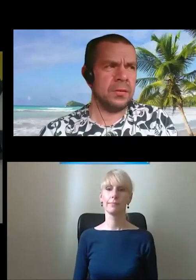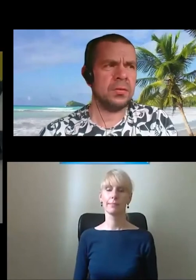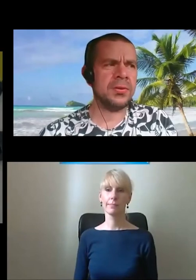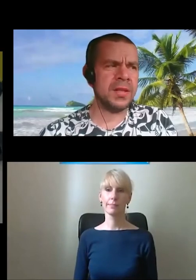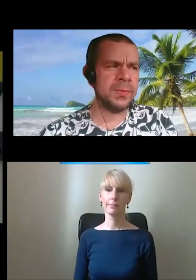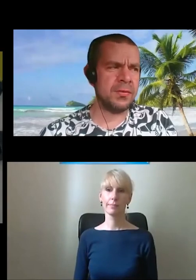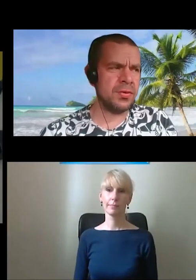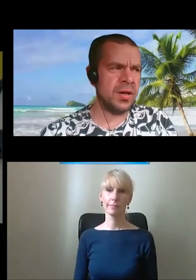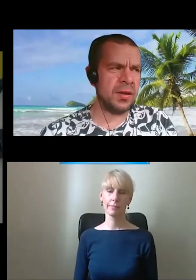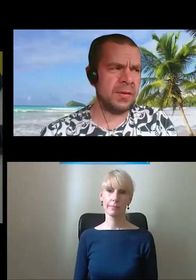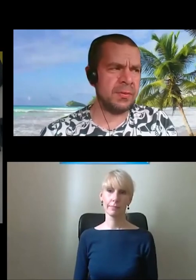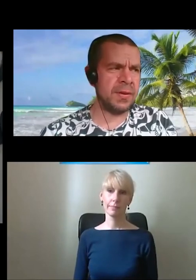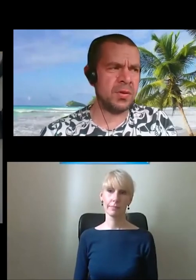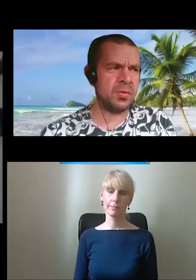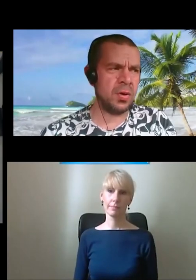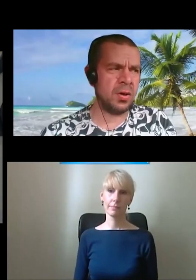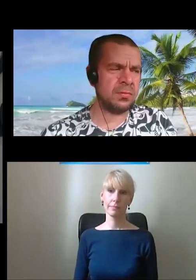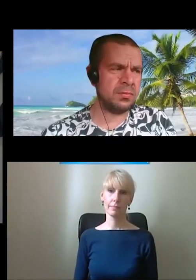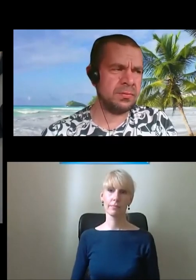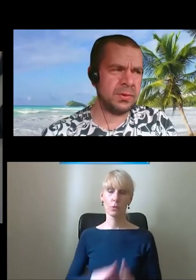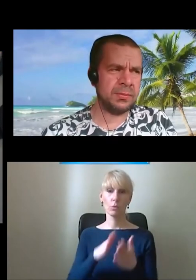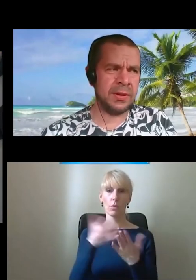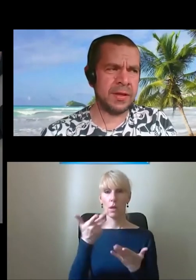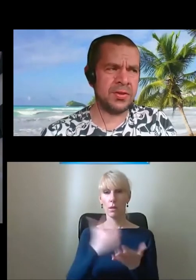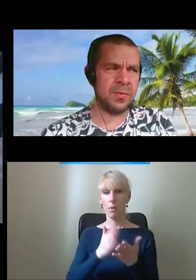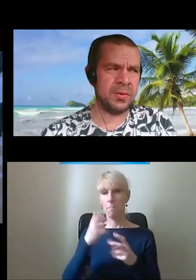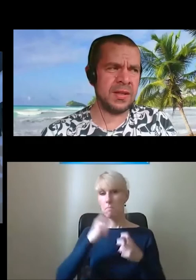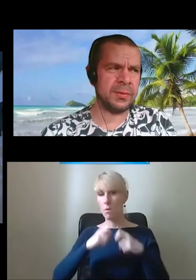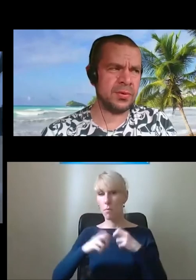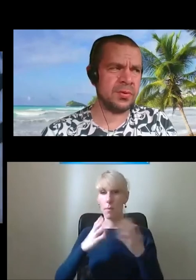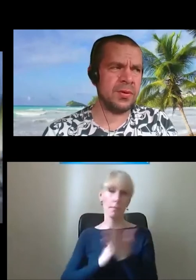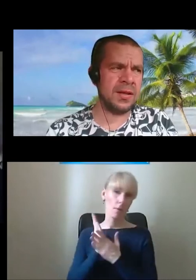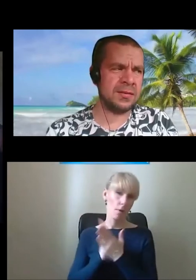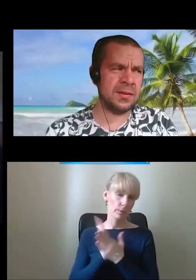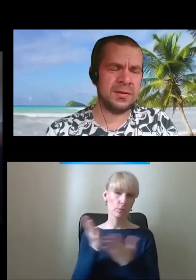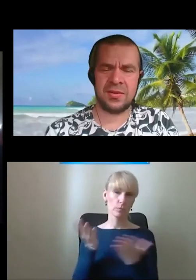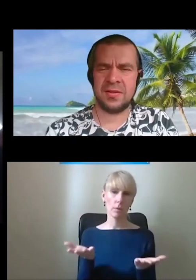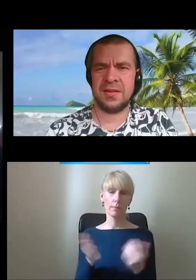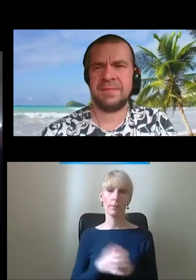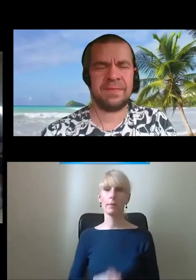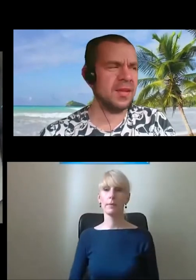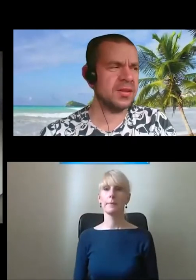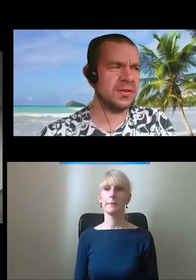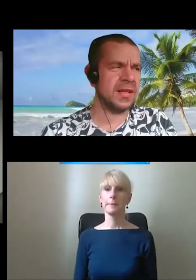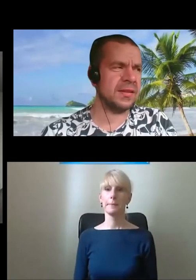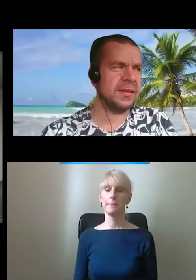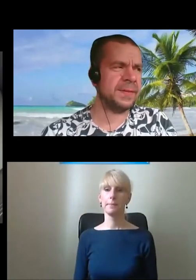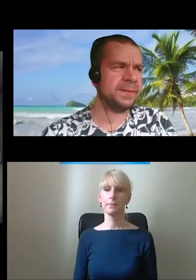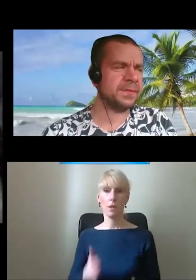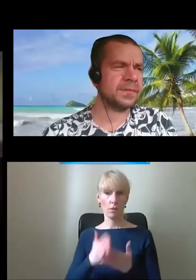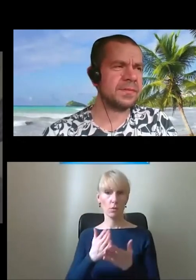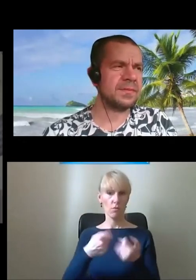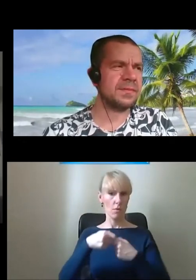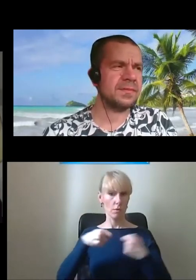Tu dla odmiany pojawiły się problemy z obsługą, bo był tam jakiś kłopot na początku, ale został też rozwiązany.